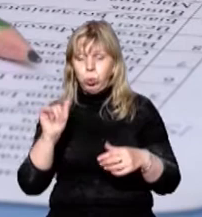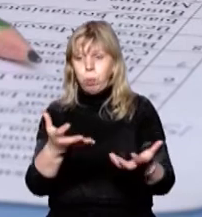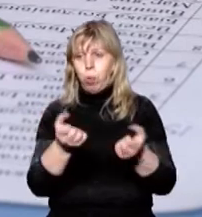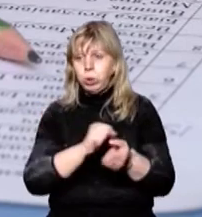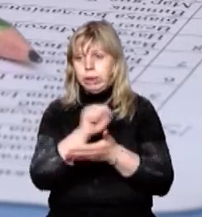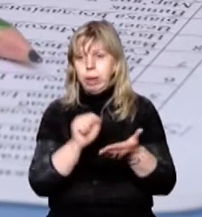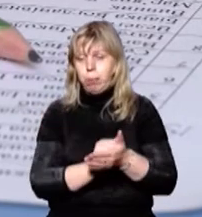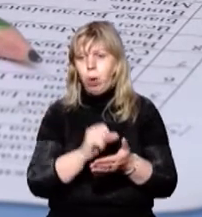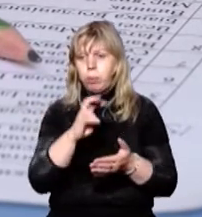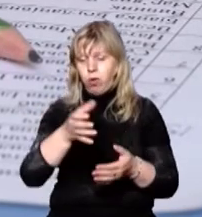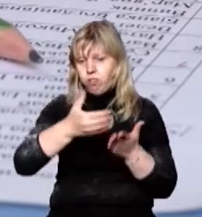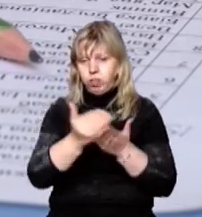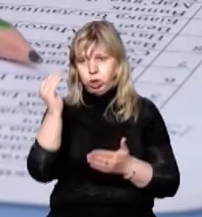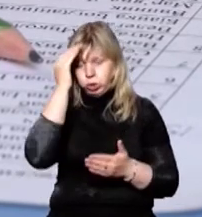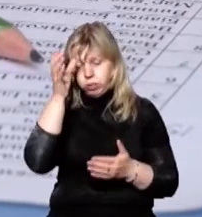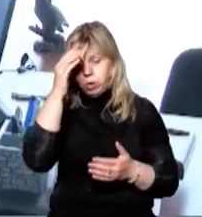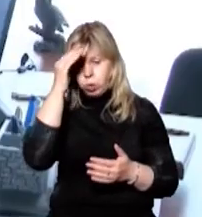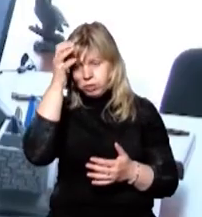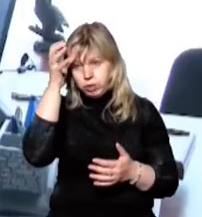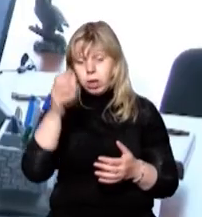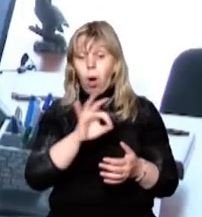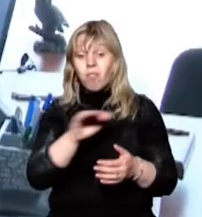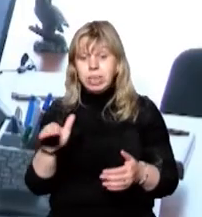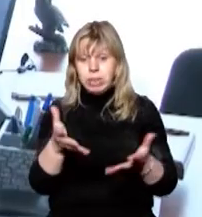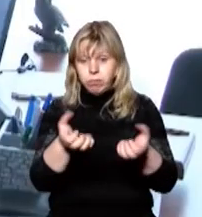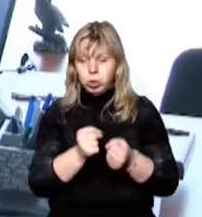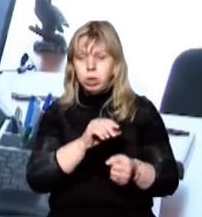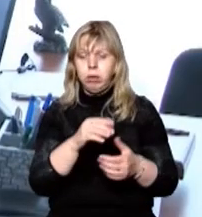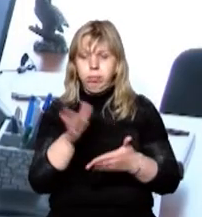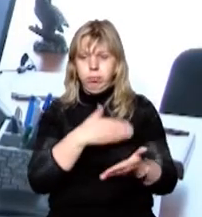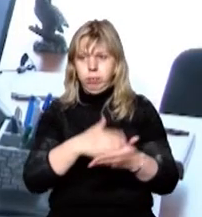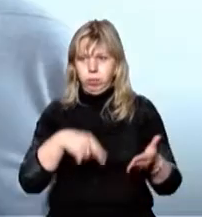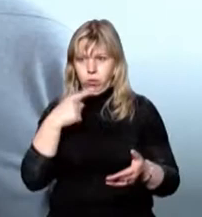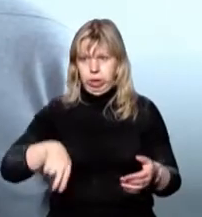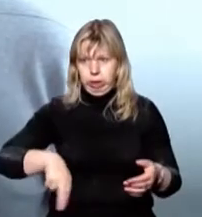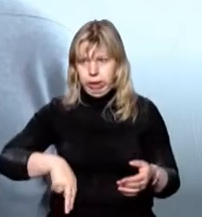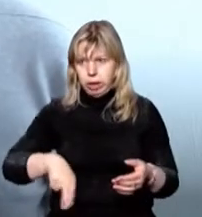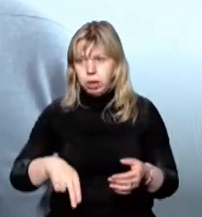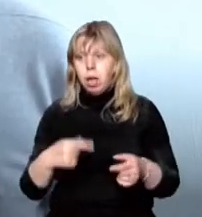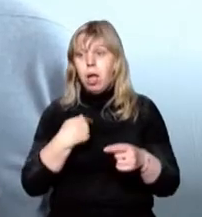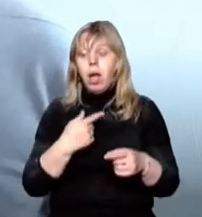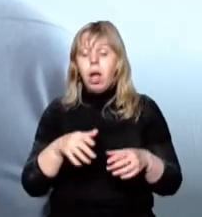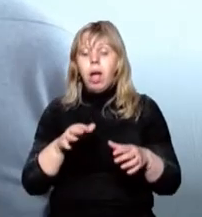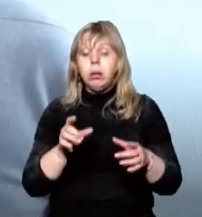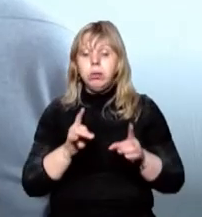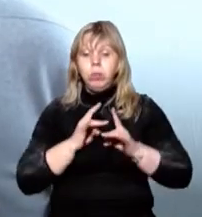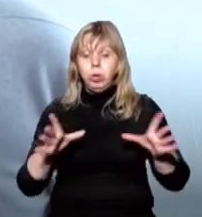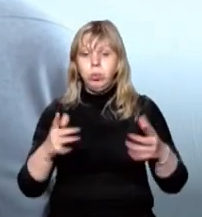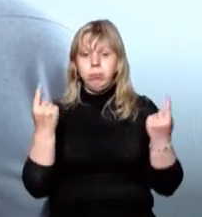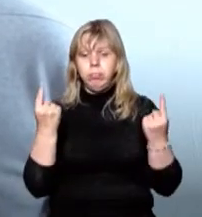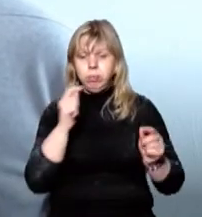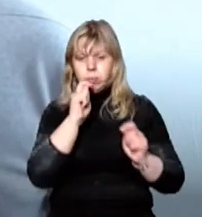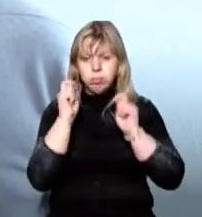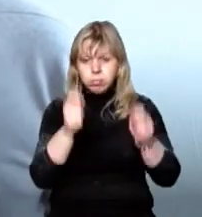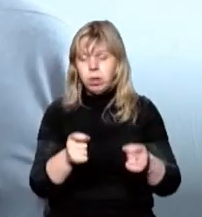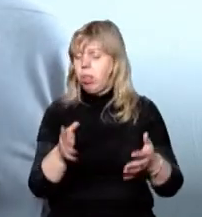отримують дипломи про вищу освіту. Однак офіційне вручення скасували, каже декан Іван Миронюк. Урочистого вручення дипломів в цьому році вперше